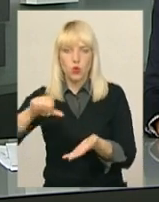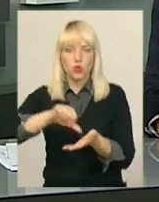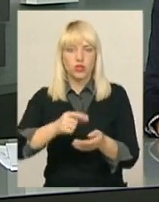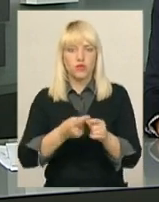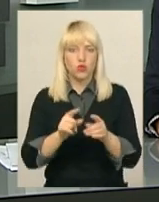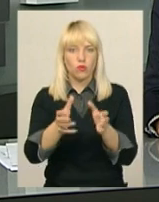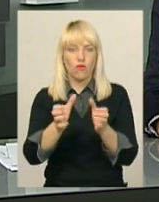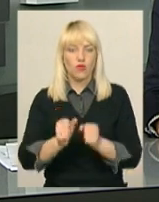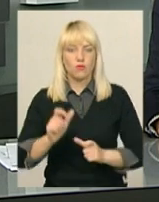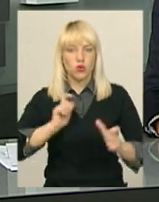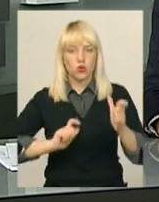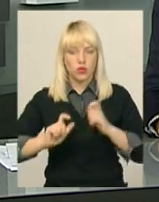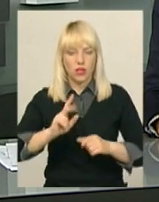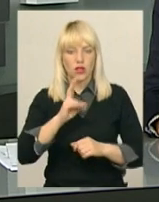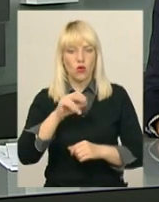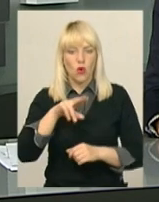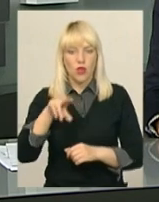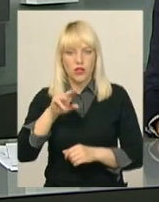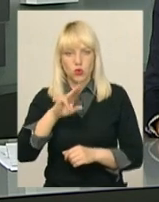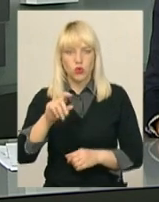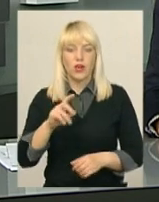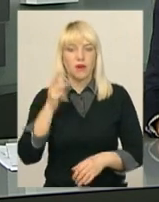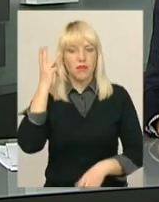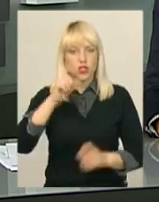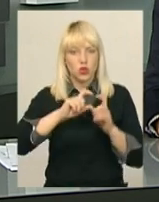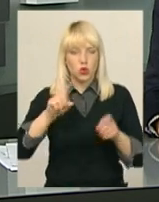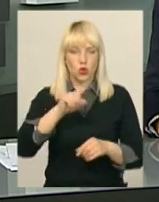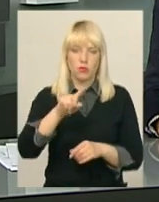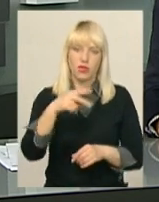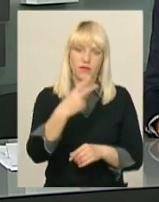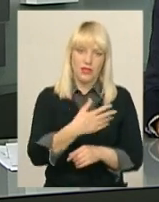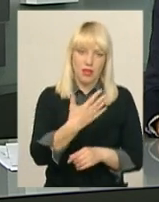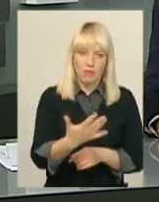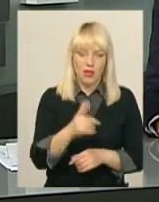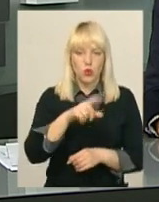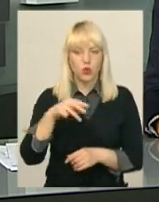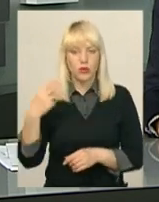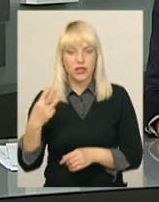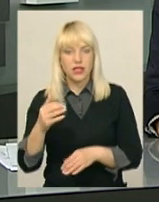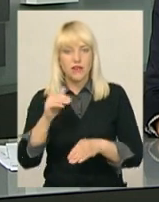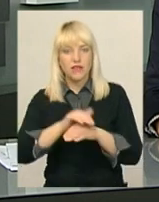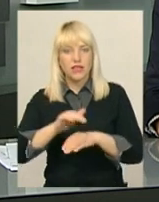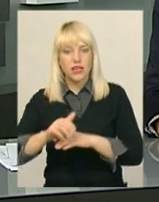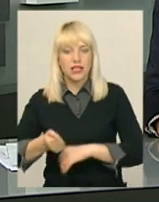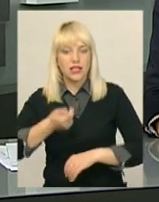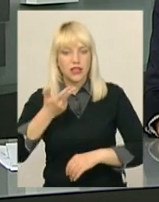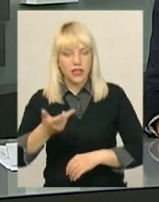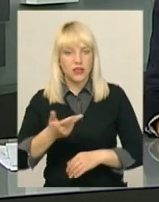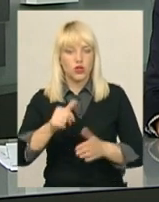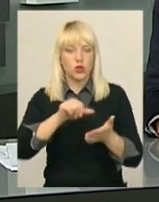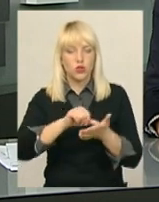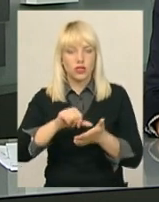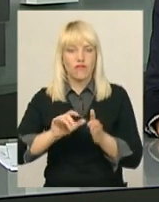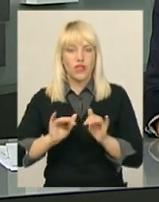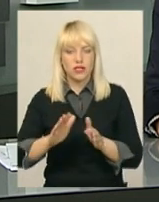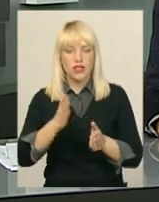візьмуть студенти коледжу і хмельницьких шкіл номер 25 та номер 30. Для фіксації кількості учасників флешмобу запросять